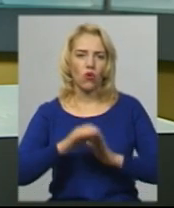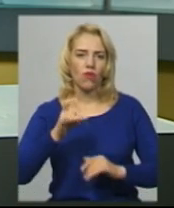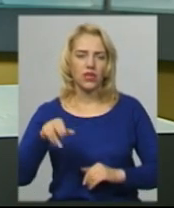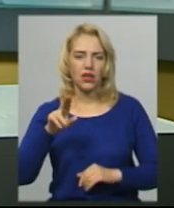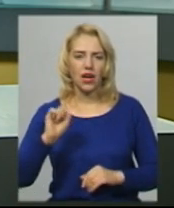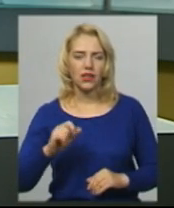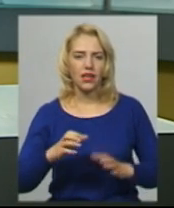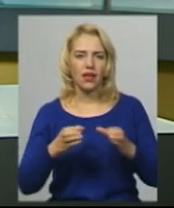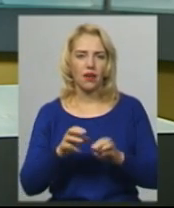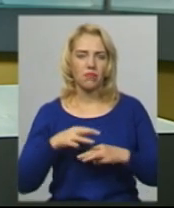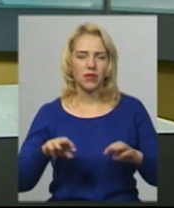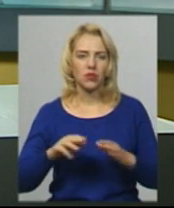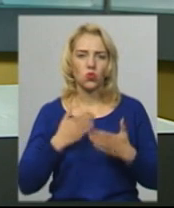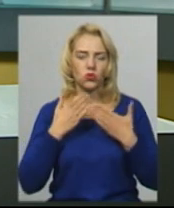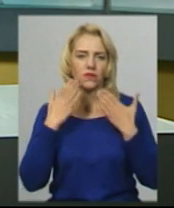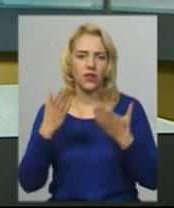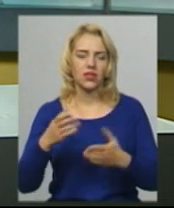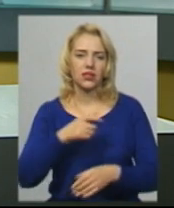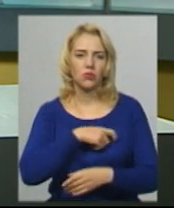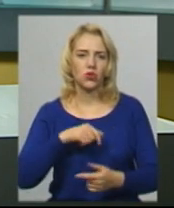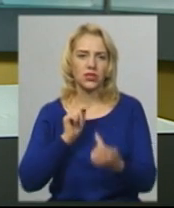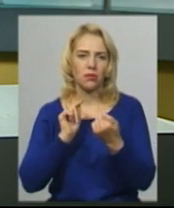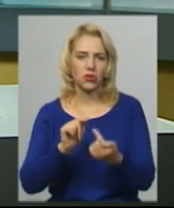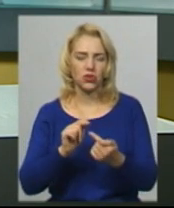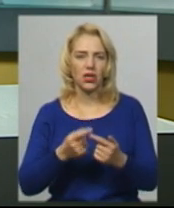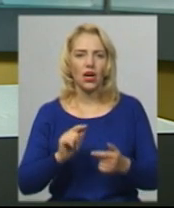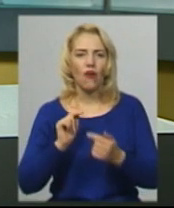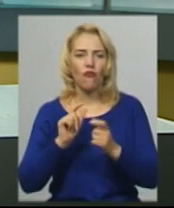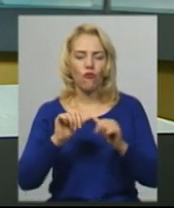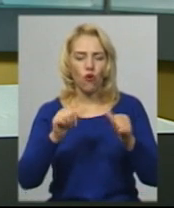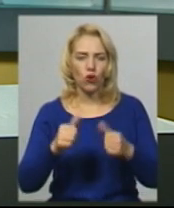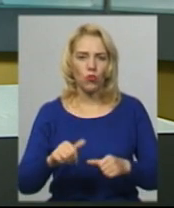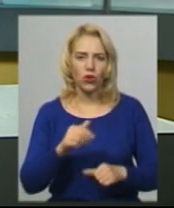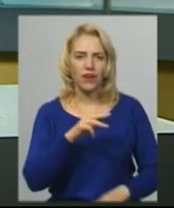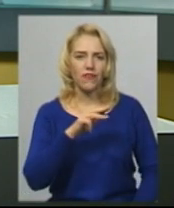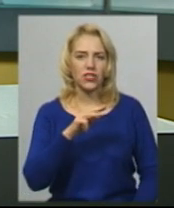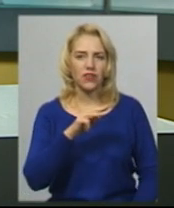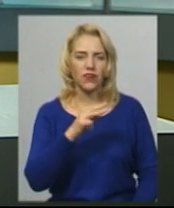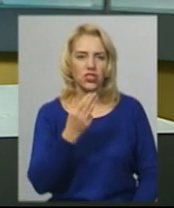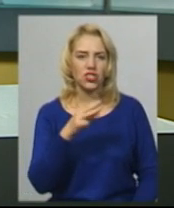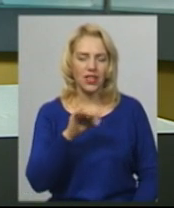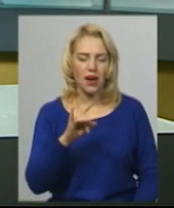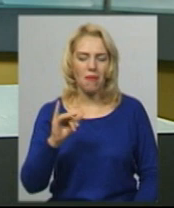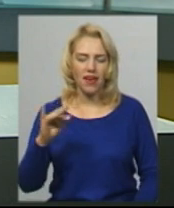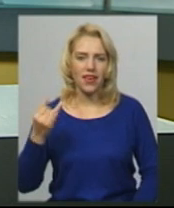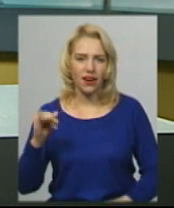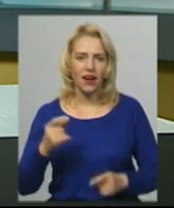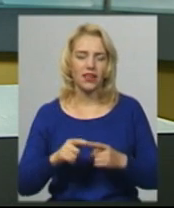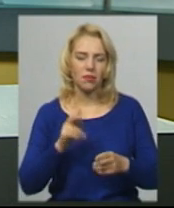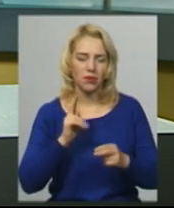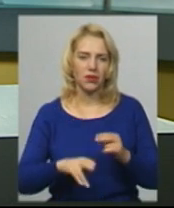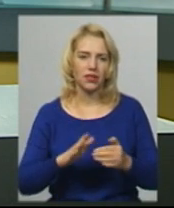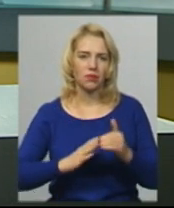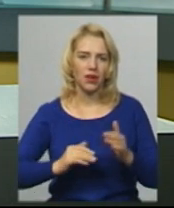Кабміну. Зокрема, у зверненні депутати заперечують проти формули Штейнмаєра та вимагають від президента України припинити практику